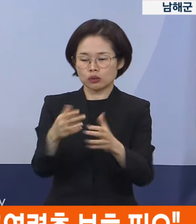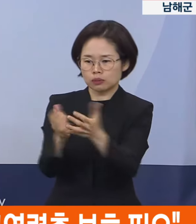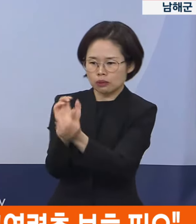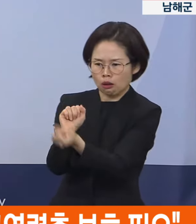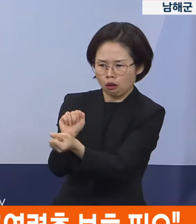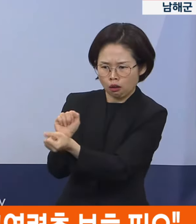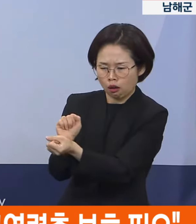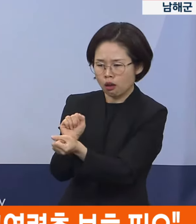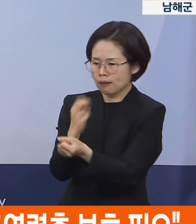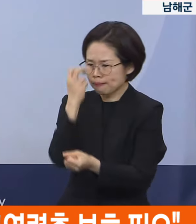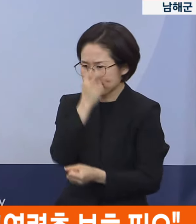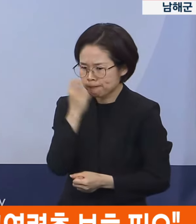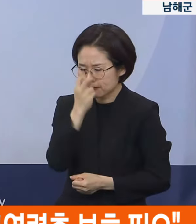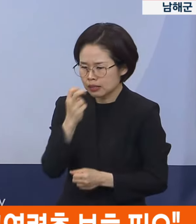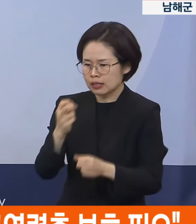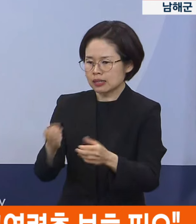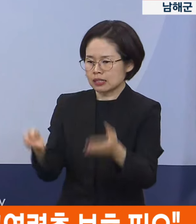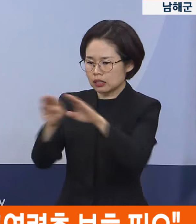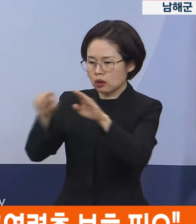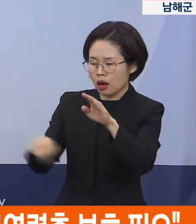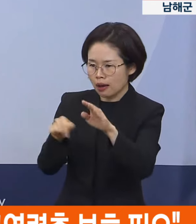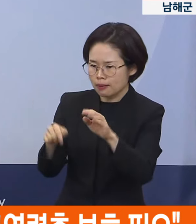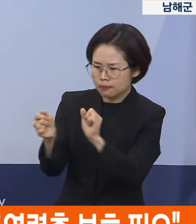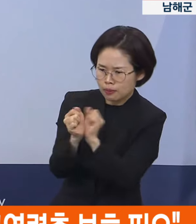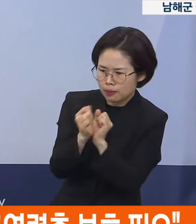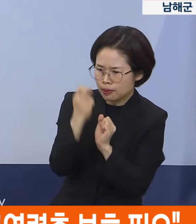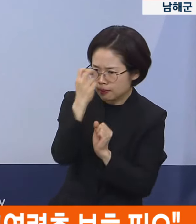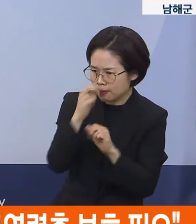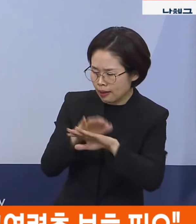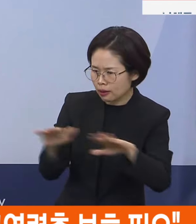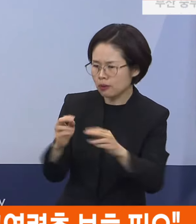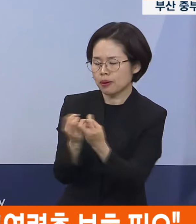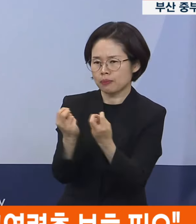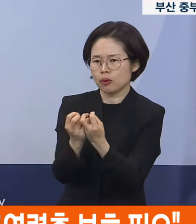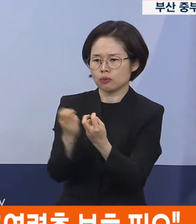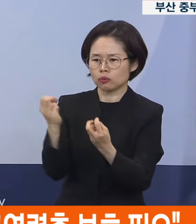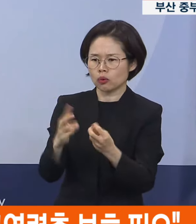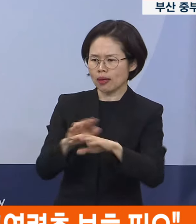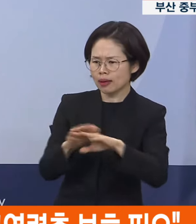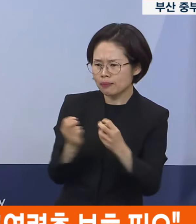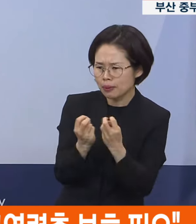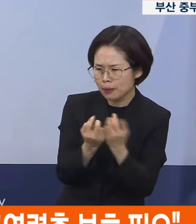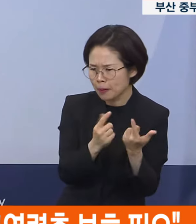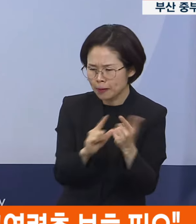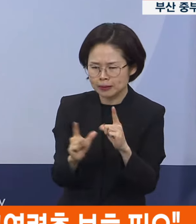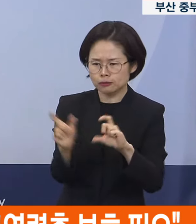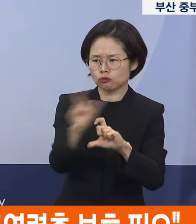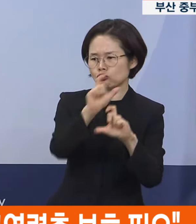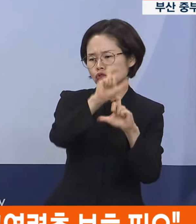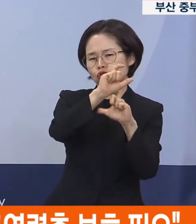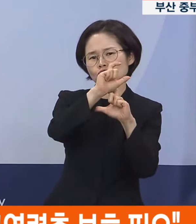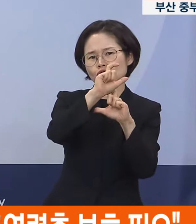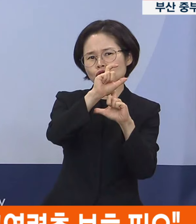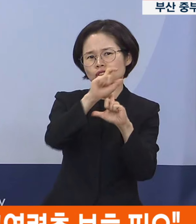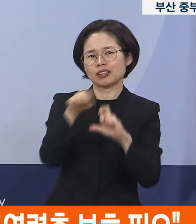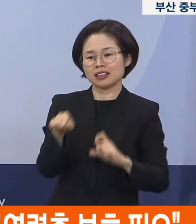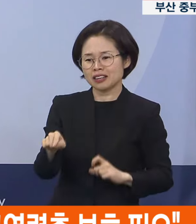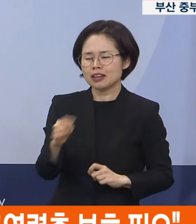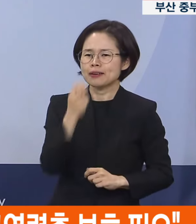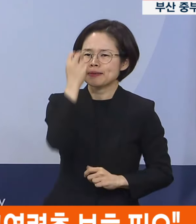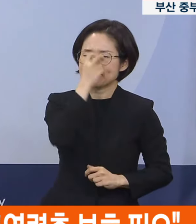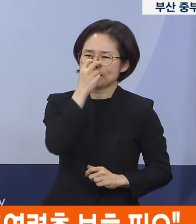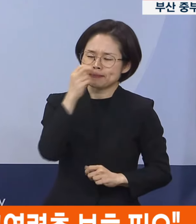시설 내 감염관리 수준 제고 대응 체계 확대를 통해서 감염 취약시설 관리를 철저히